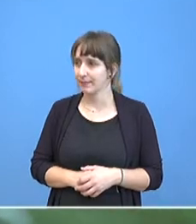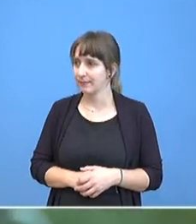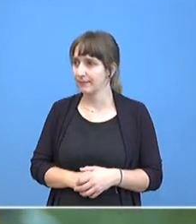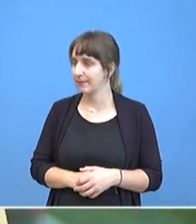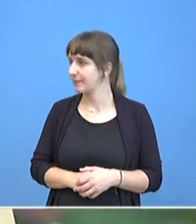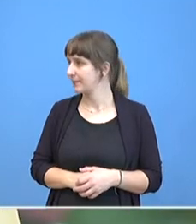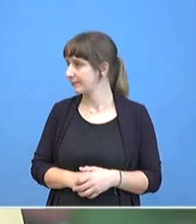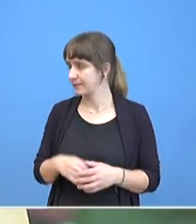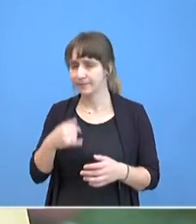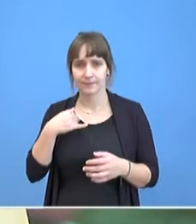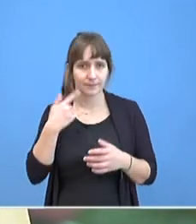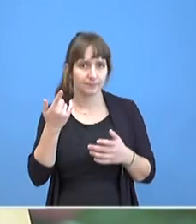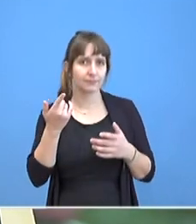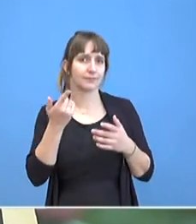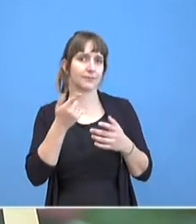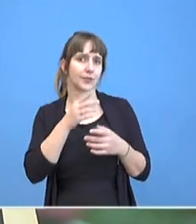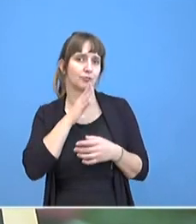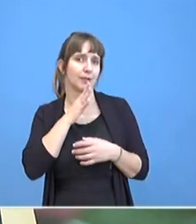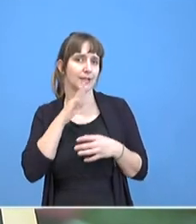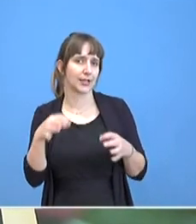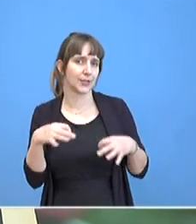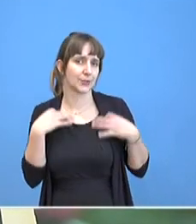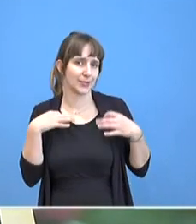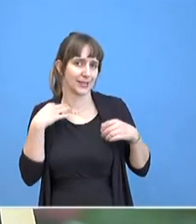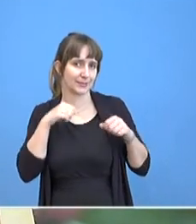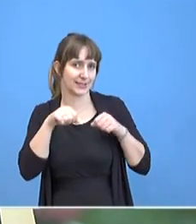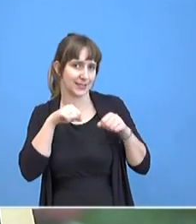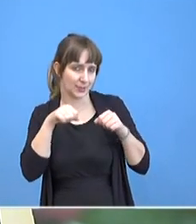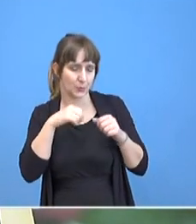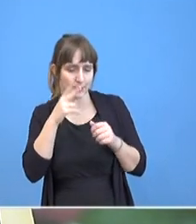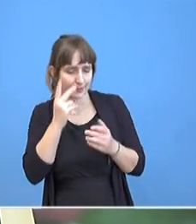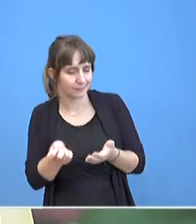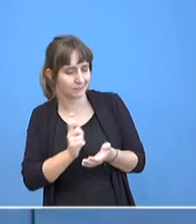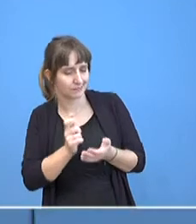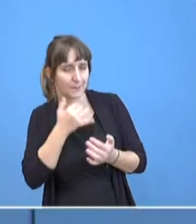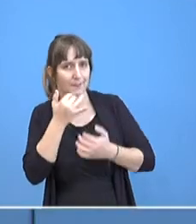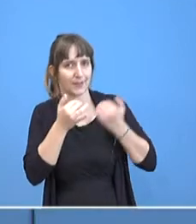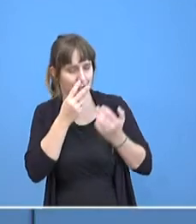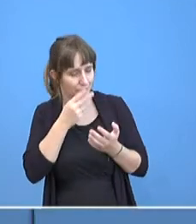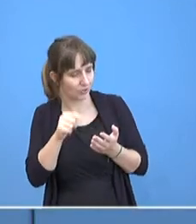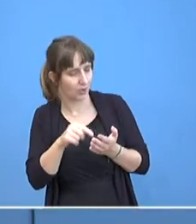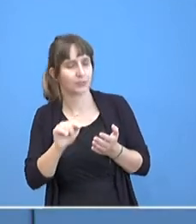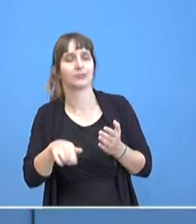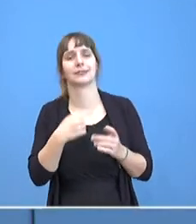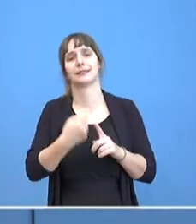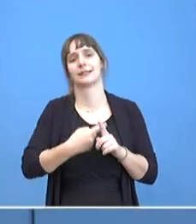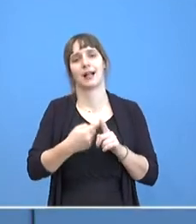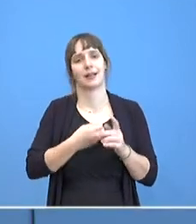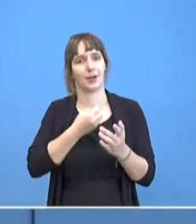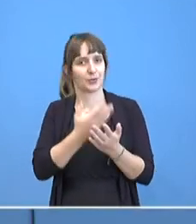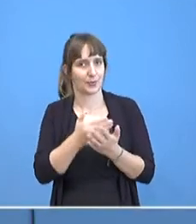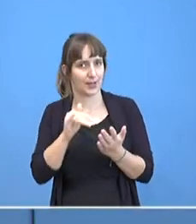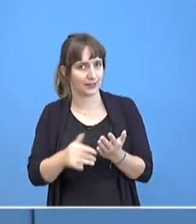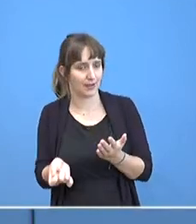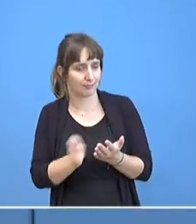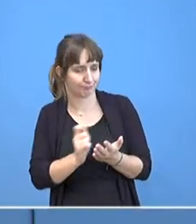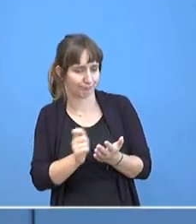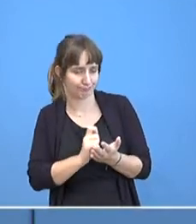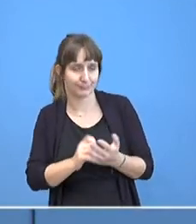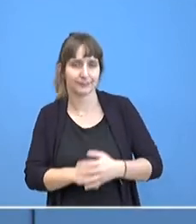muss mal gerade hier kurz in den Bericht reinschauen. Da habe ich die aktuelle Zahl für Sie.